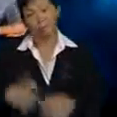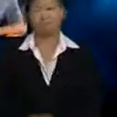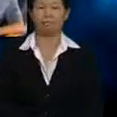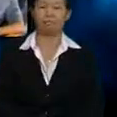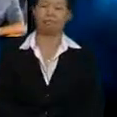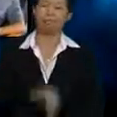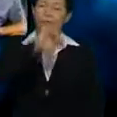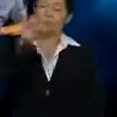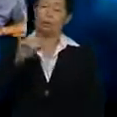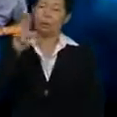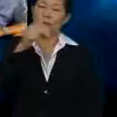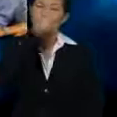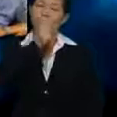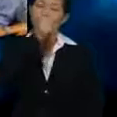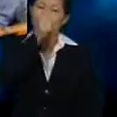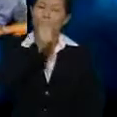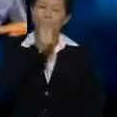Julia Sabar